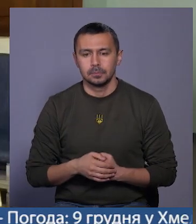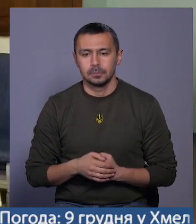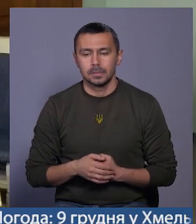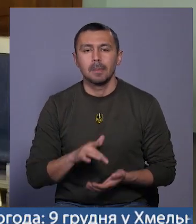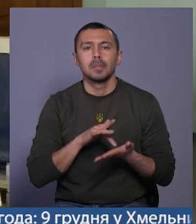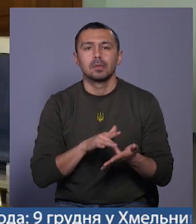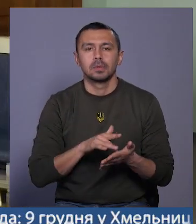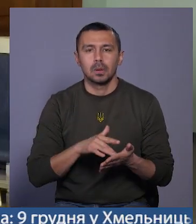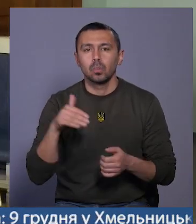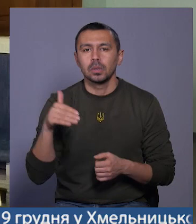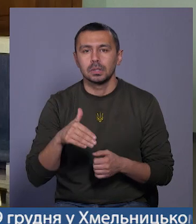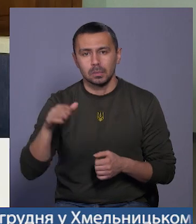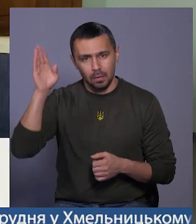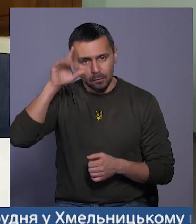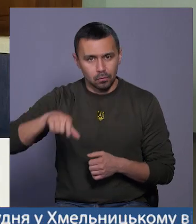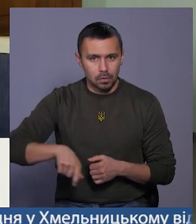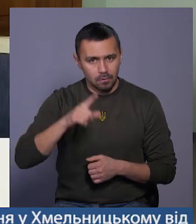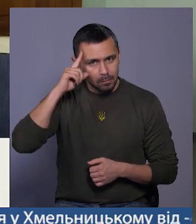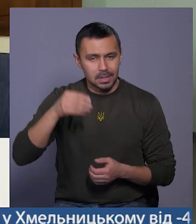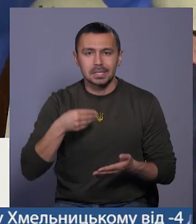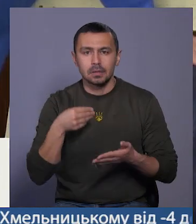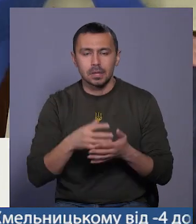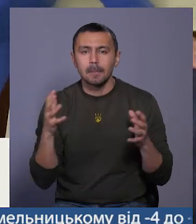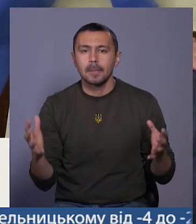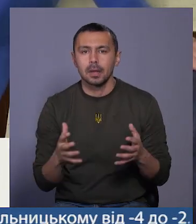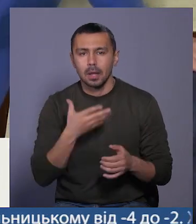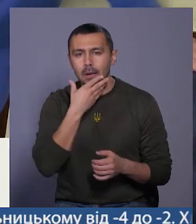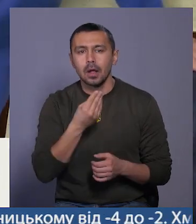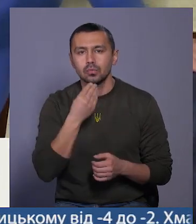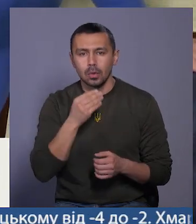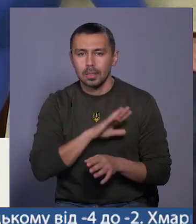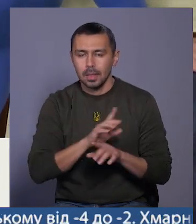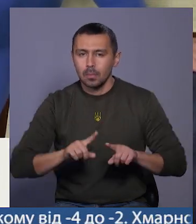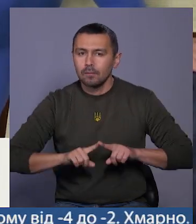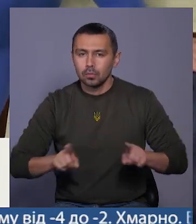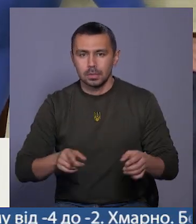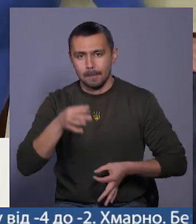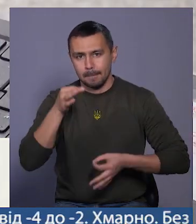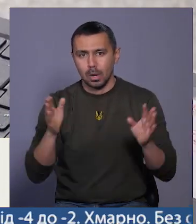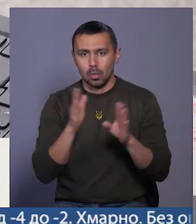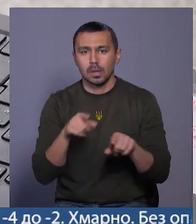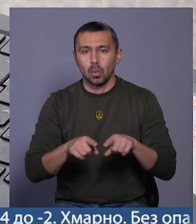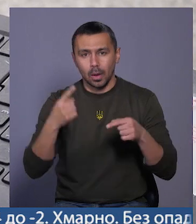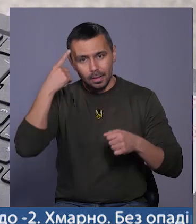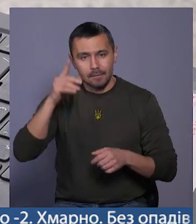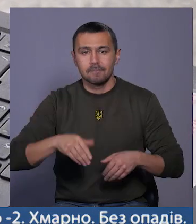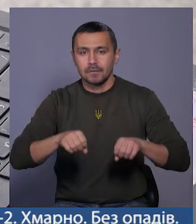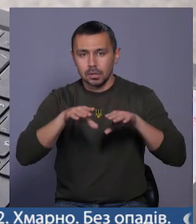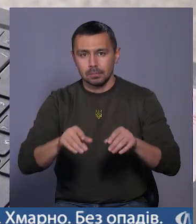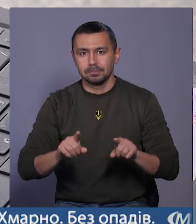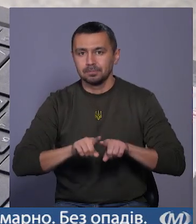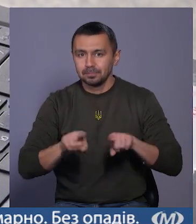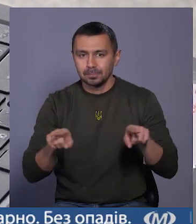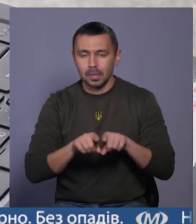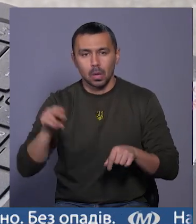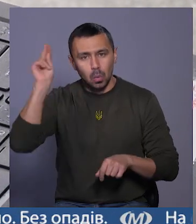Мандрувати подільськими тофтрами та вміти цінувати і берегти красу та неповторність природи. Таку ідею вирішили популяризувати